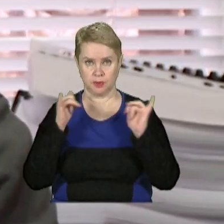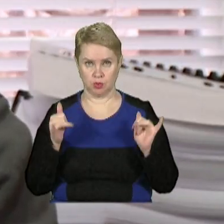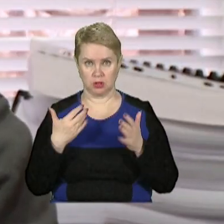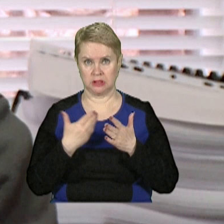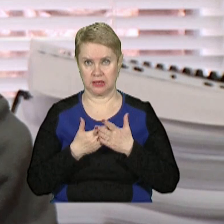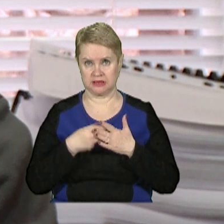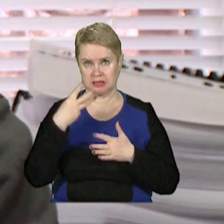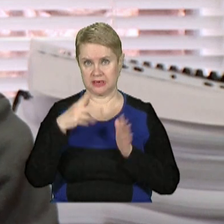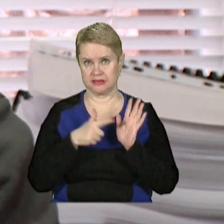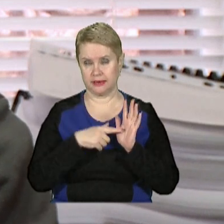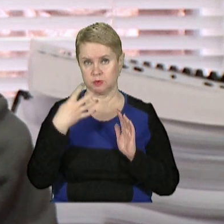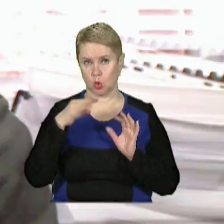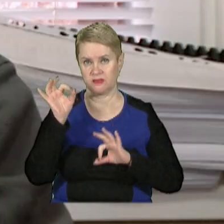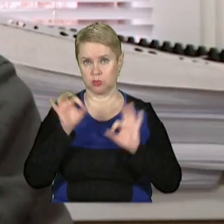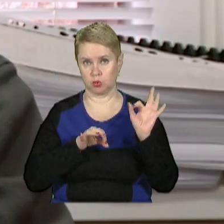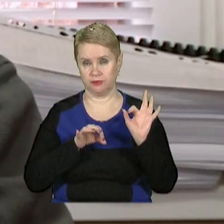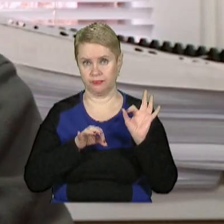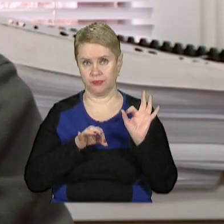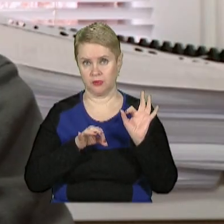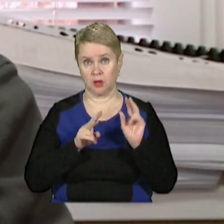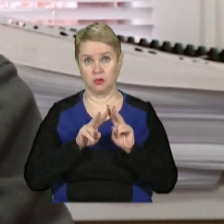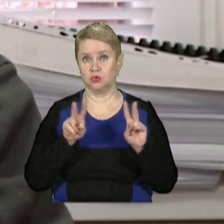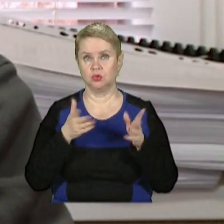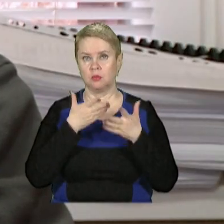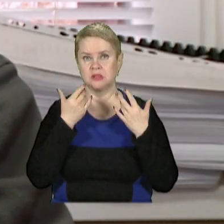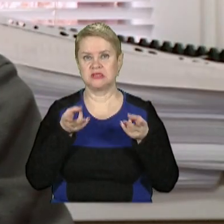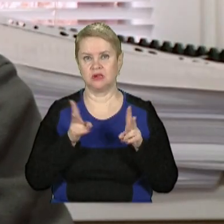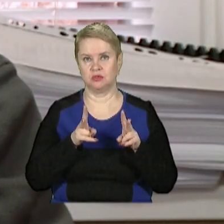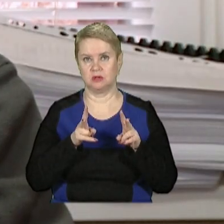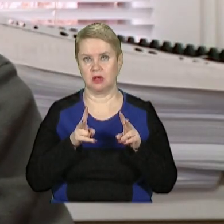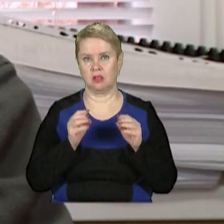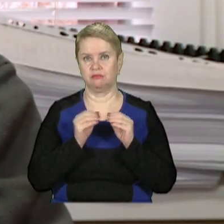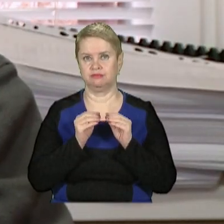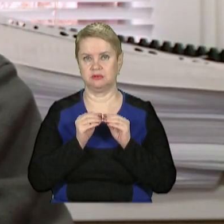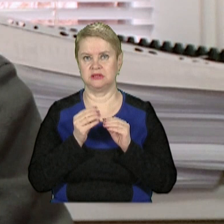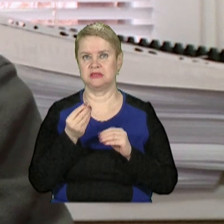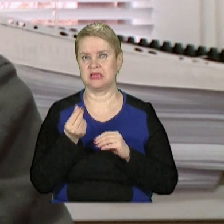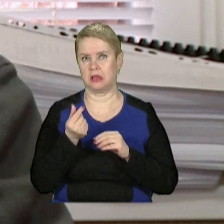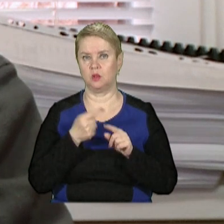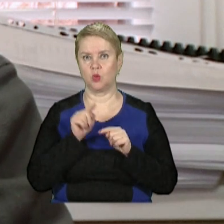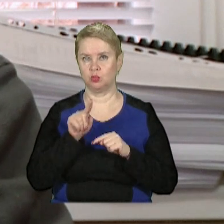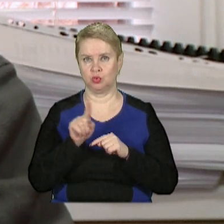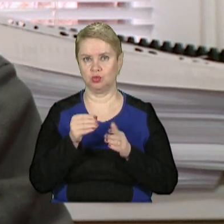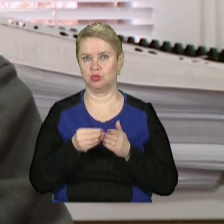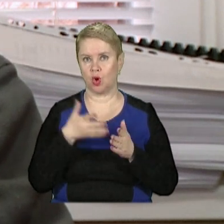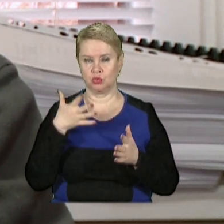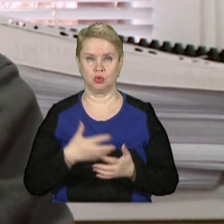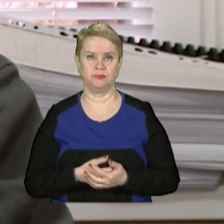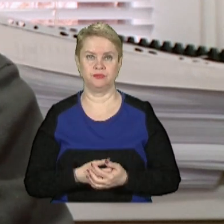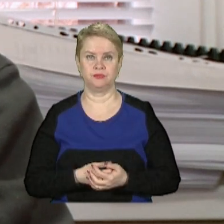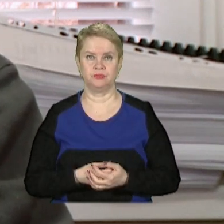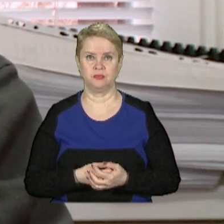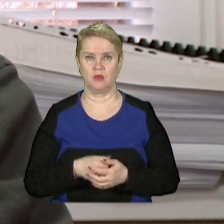десь на 37-40%. Ніщо не могло залишитися на попередніх цінах, тому що здорожчали